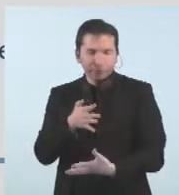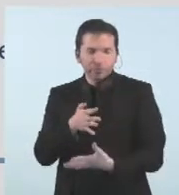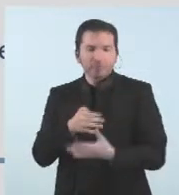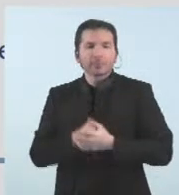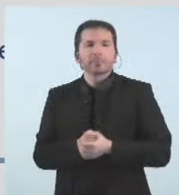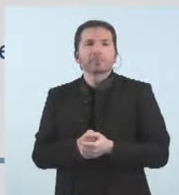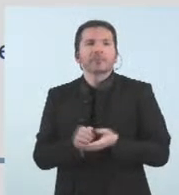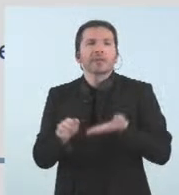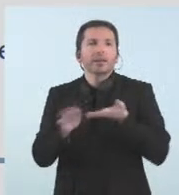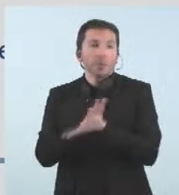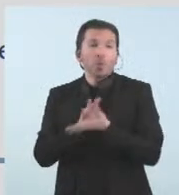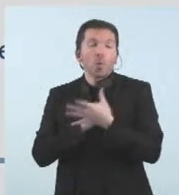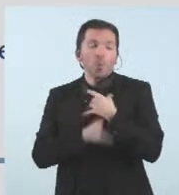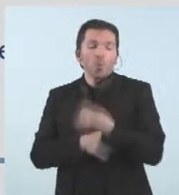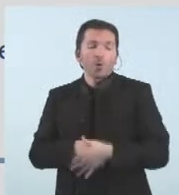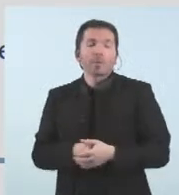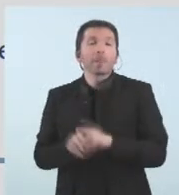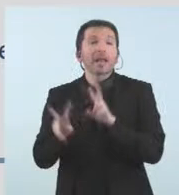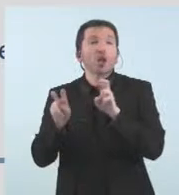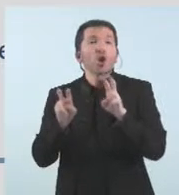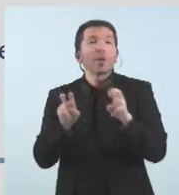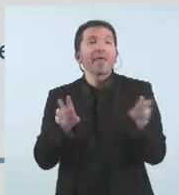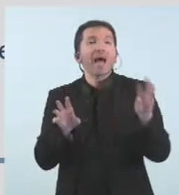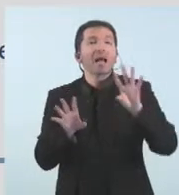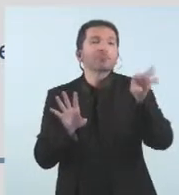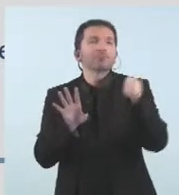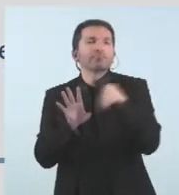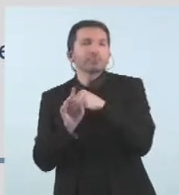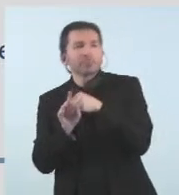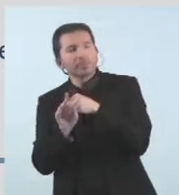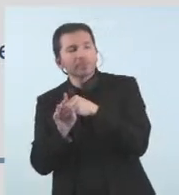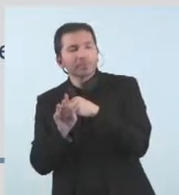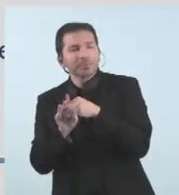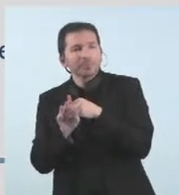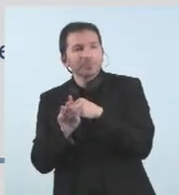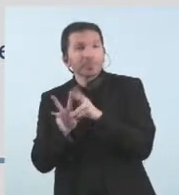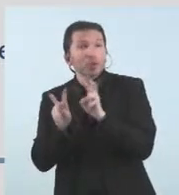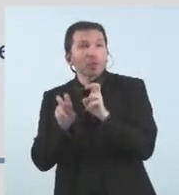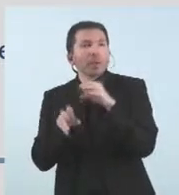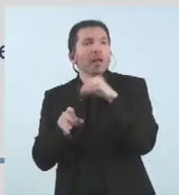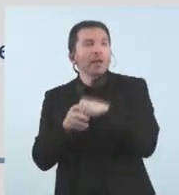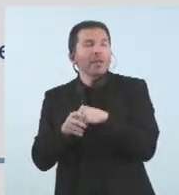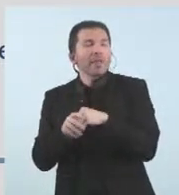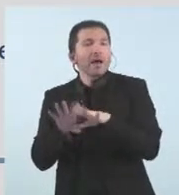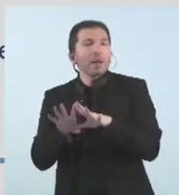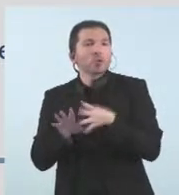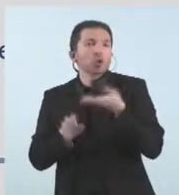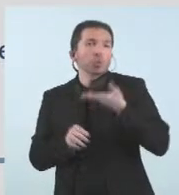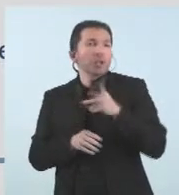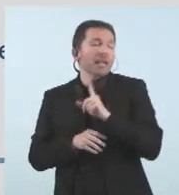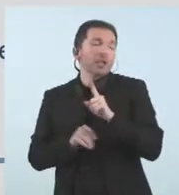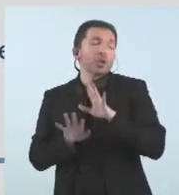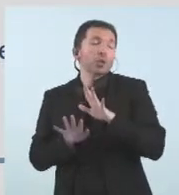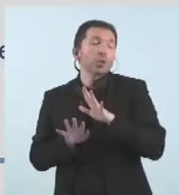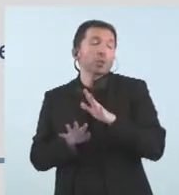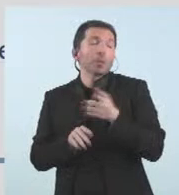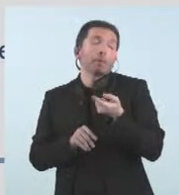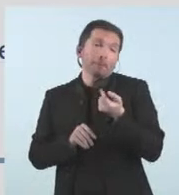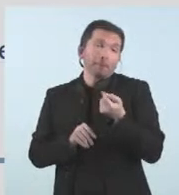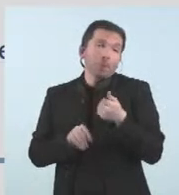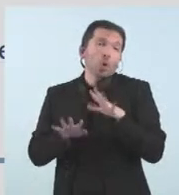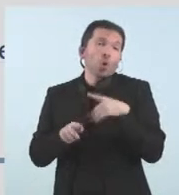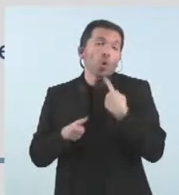novetats que s'han introduït no són novetats significatives però sí són importants pel fet que suposa una